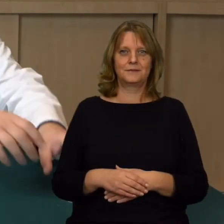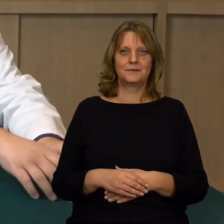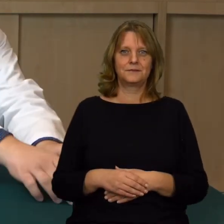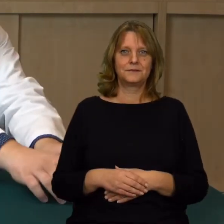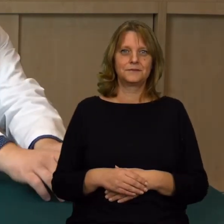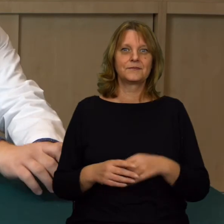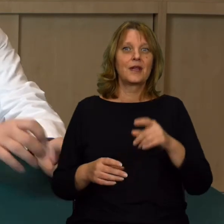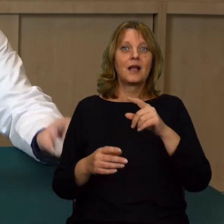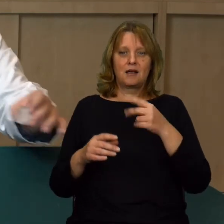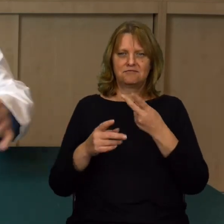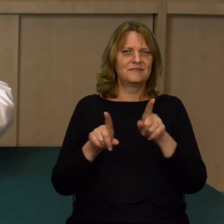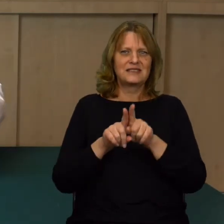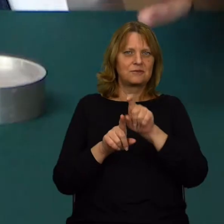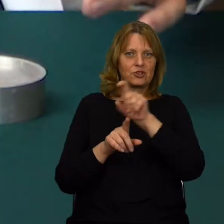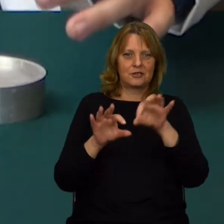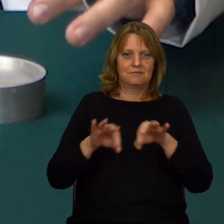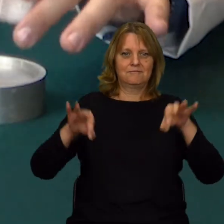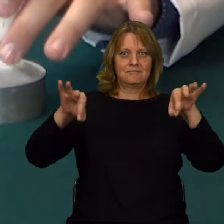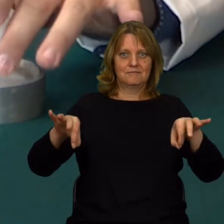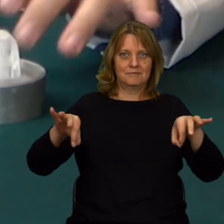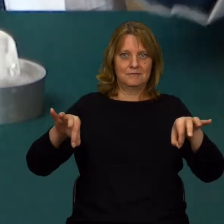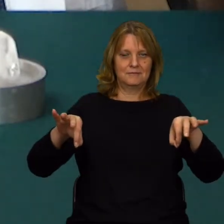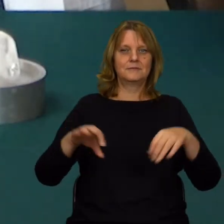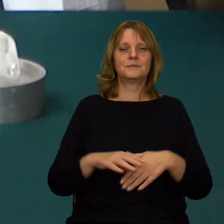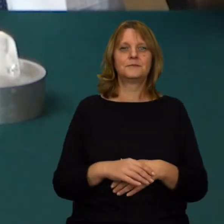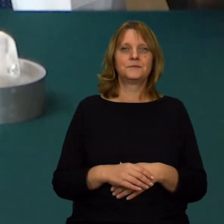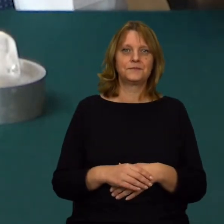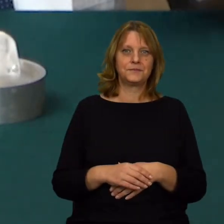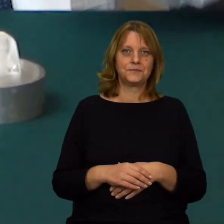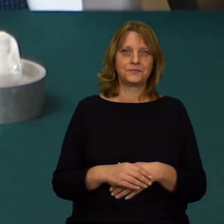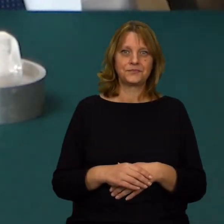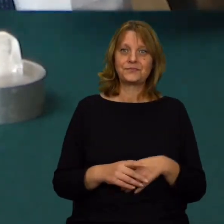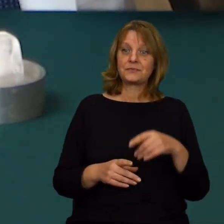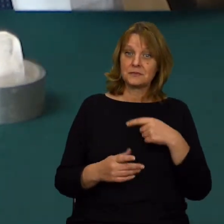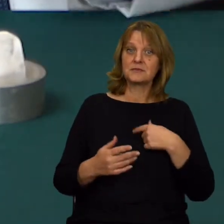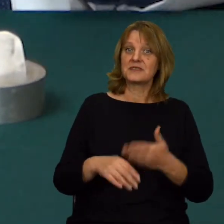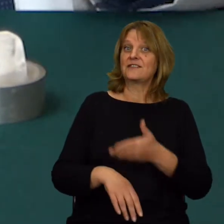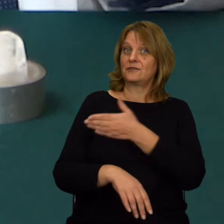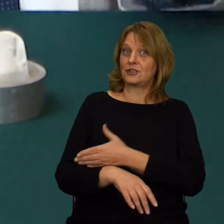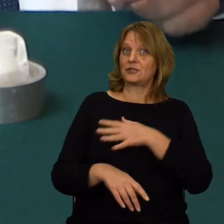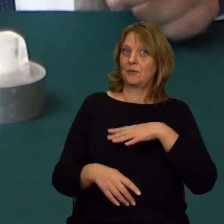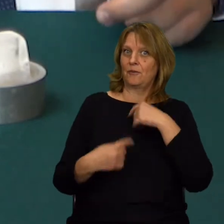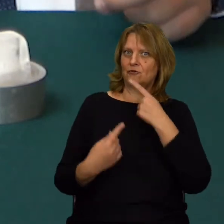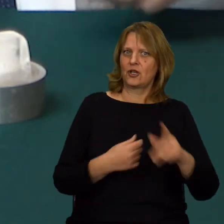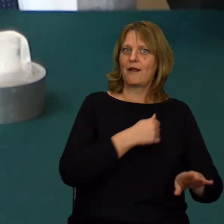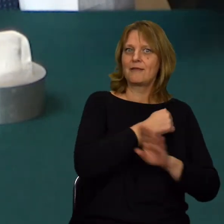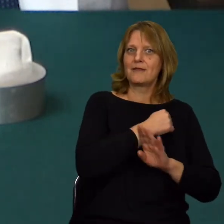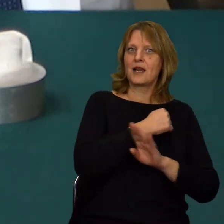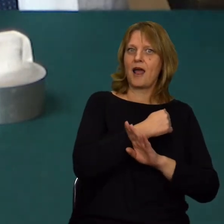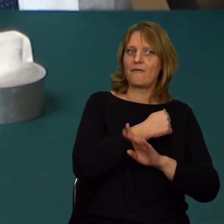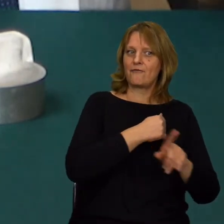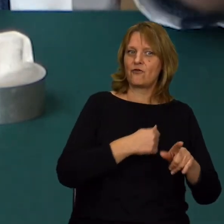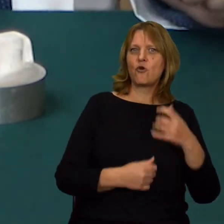lodu, które w jednej chwili umieszczam na tych krążkach. I oczywiście powiedzieliśmy sobie, że drewno